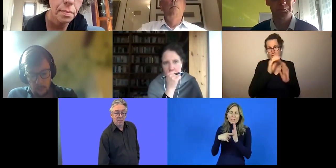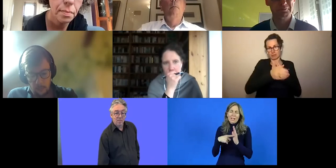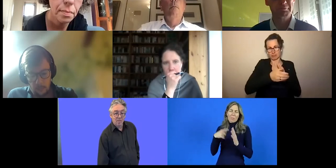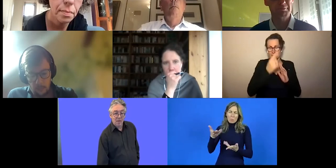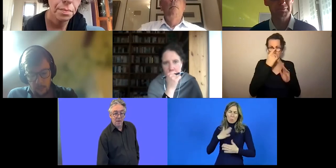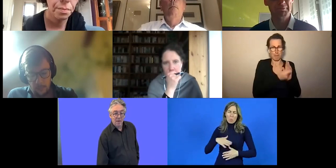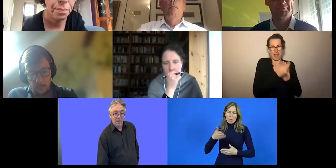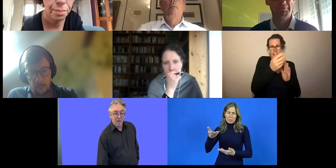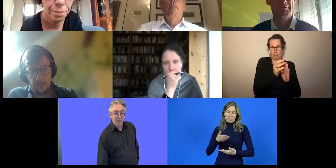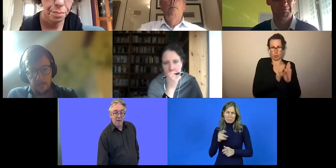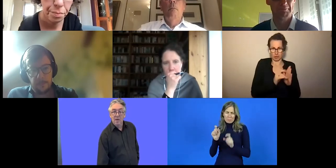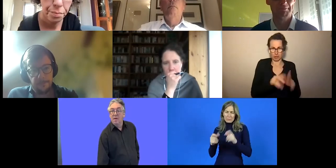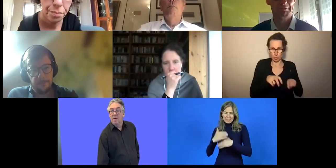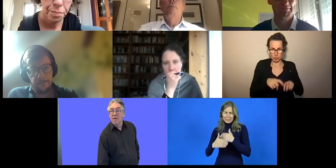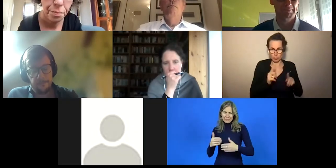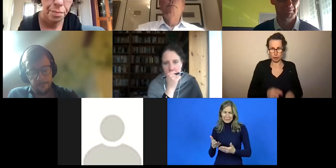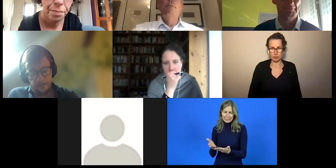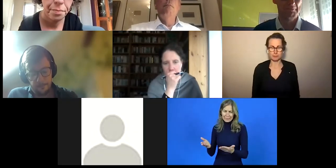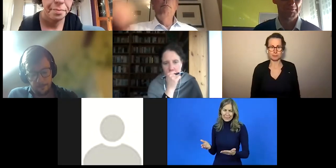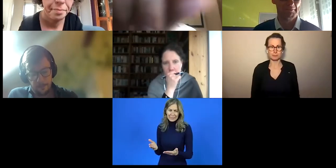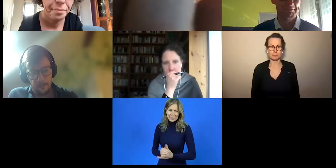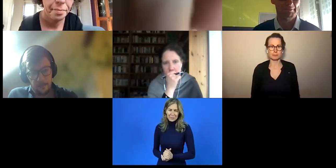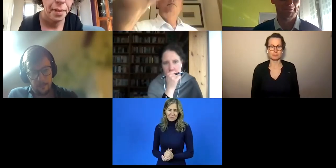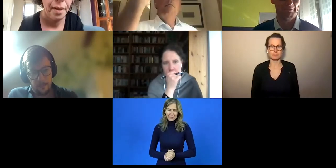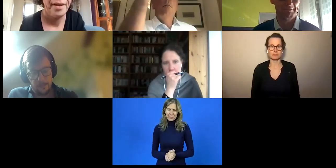Beschäftigung von Menschen mit Behinderungen fördern wollen.